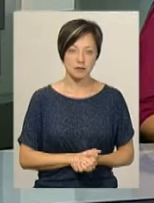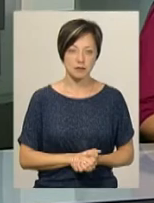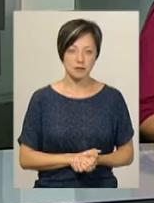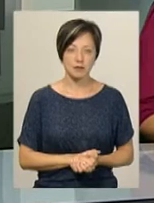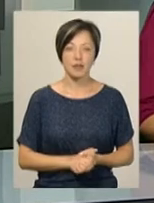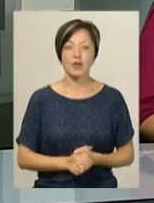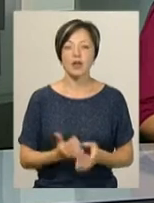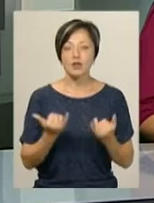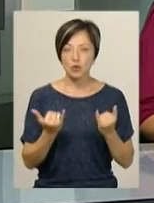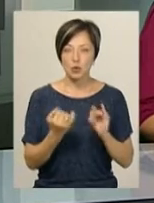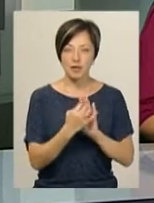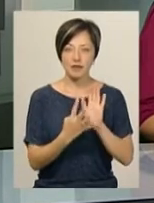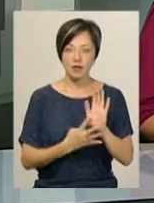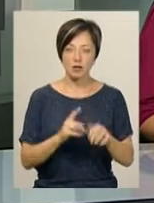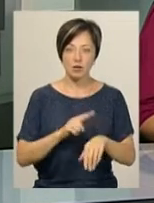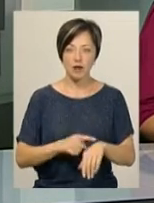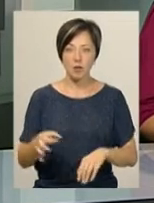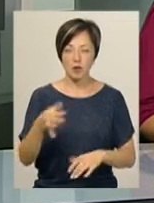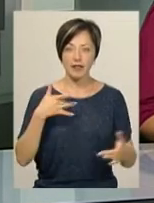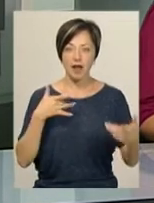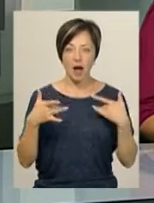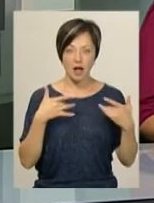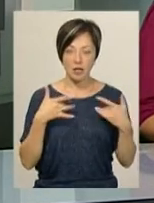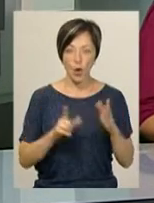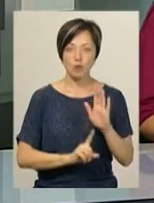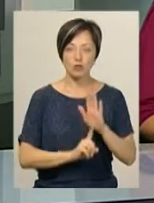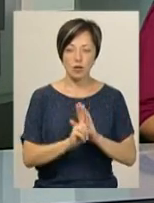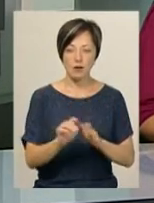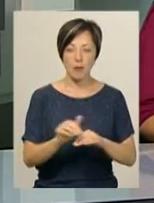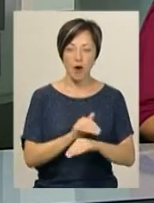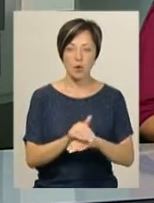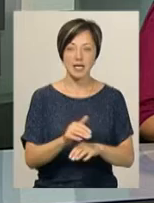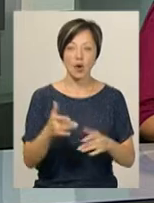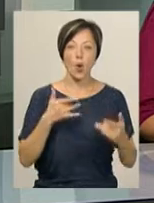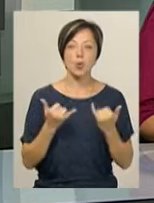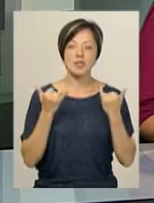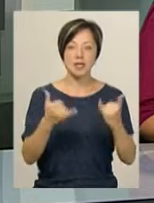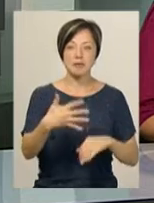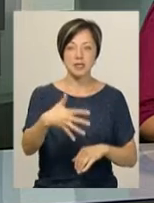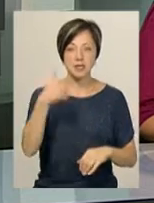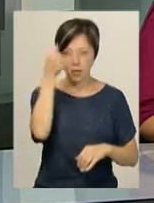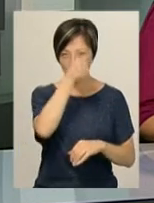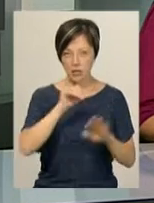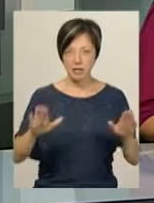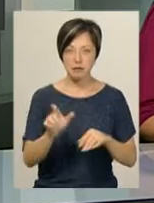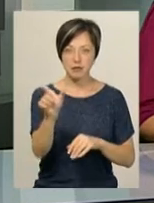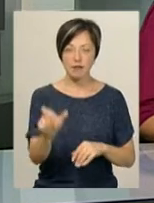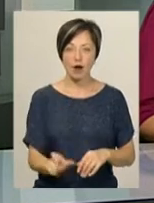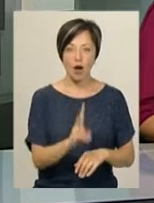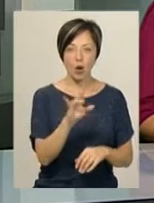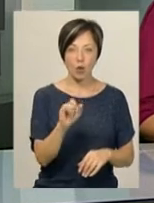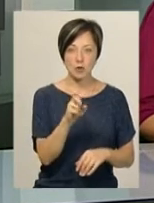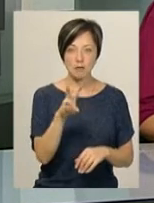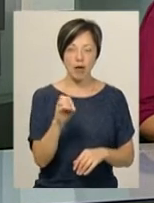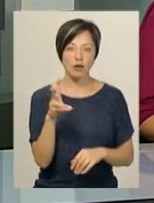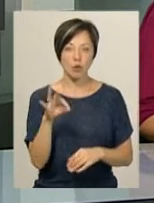Сьогодні в 19-й годині в обласному театрі Старицького розпочався благодійний концерт до 50-річчя співака Андрія Кузьменка.